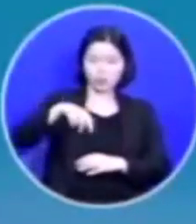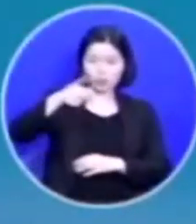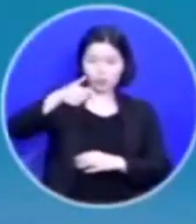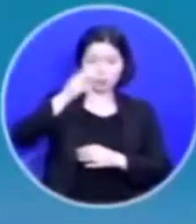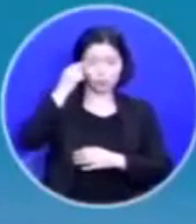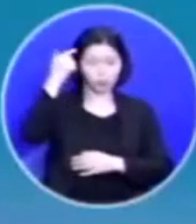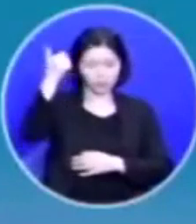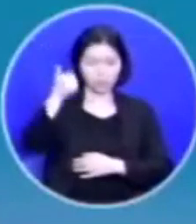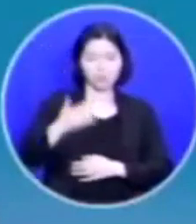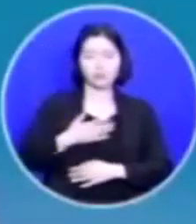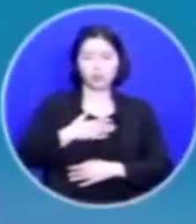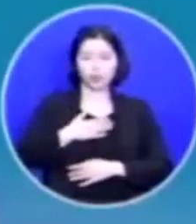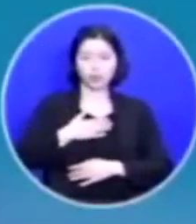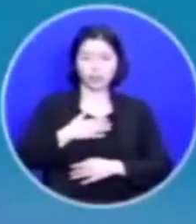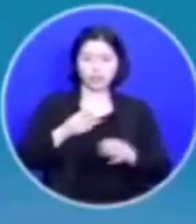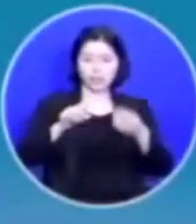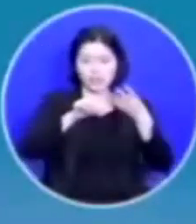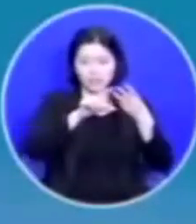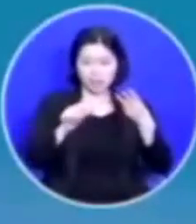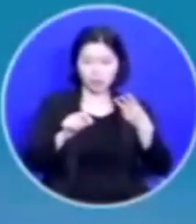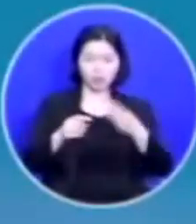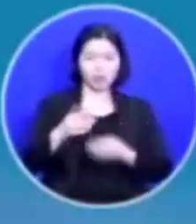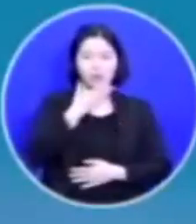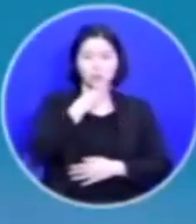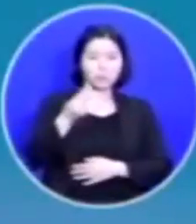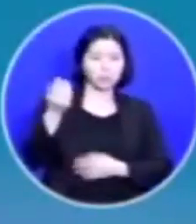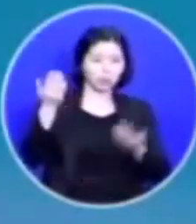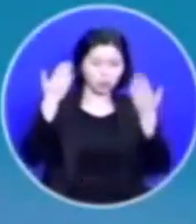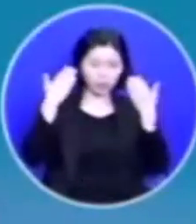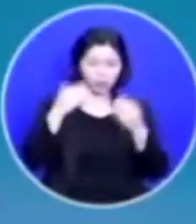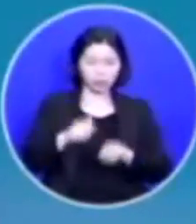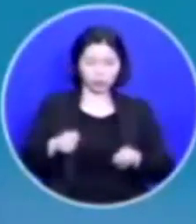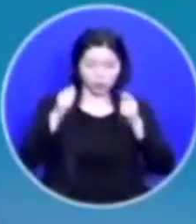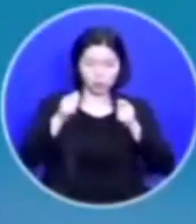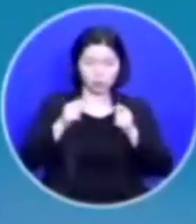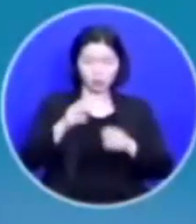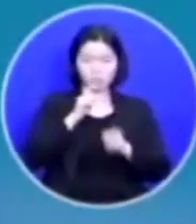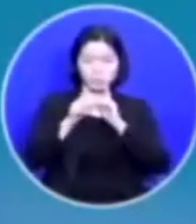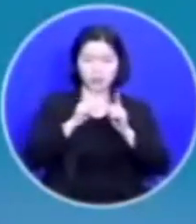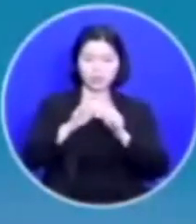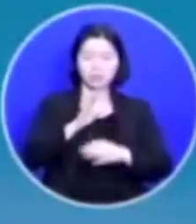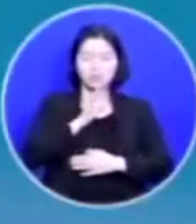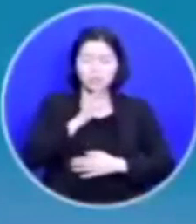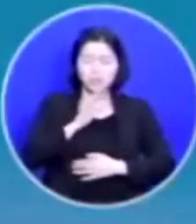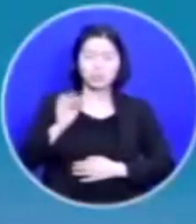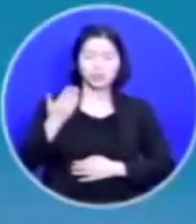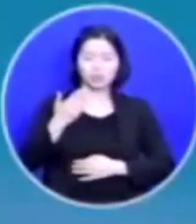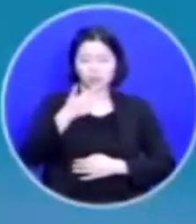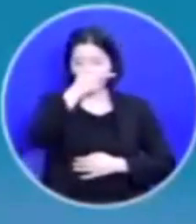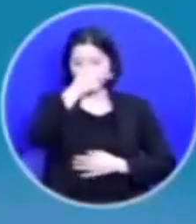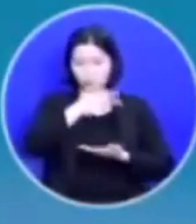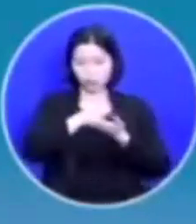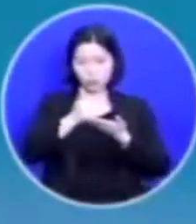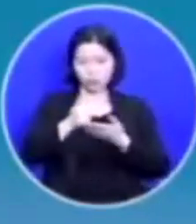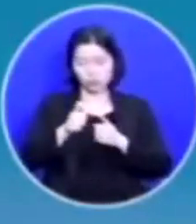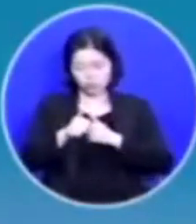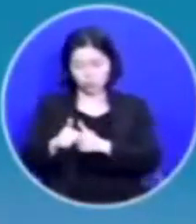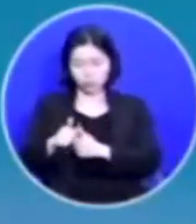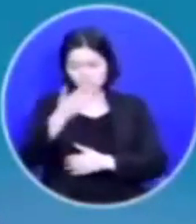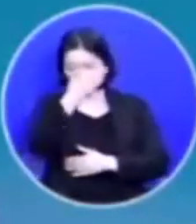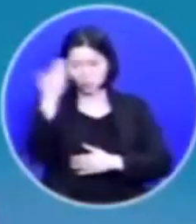저는 3월에 보금학교 졸업하고 말씀이 실제가 되어 주님 쫓는 젊은 청년입니다